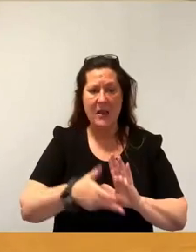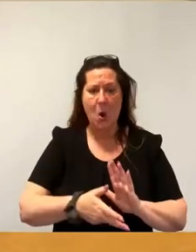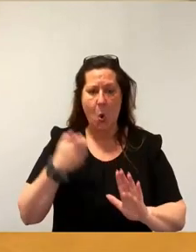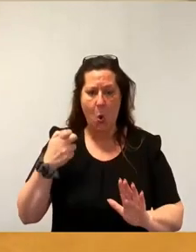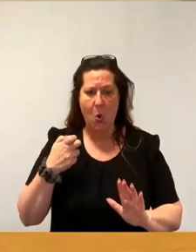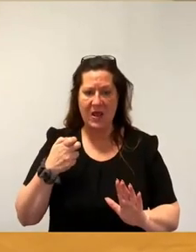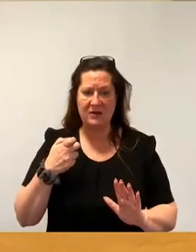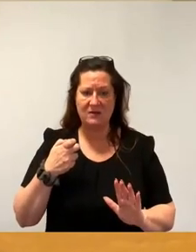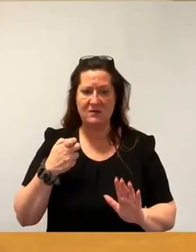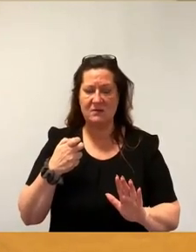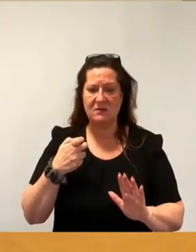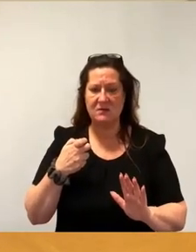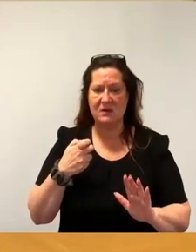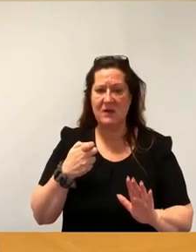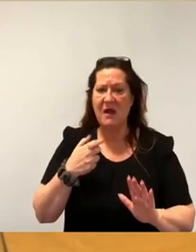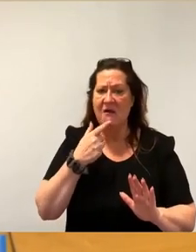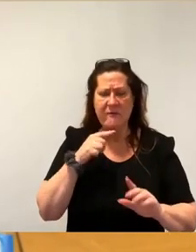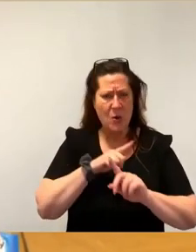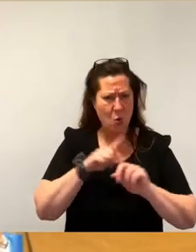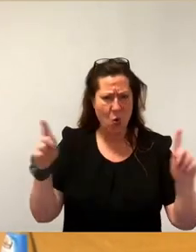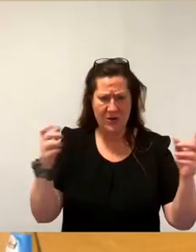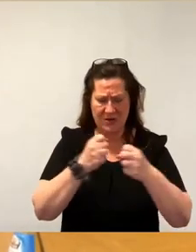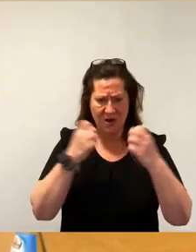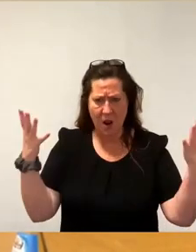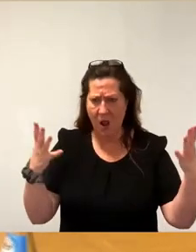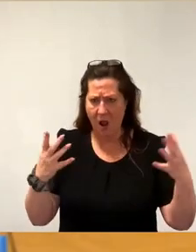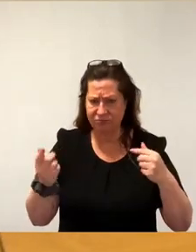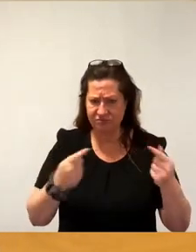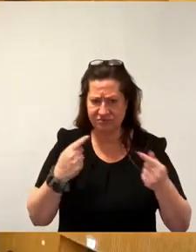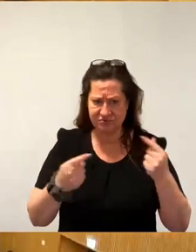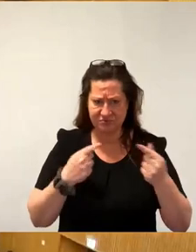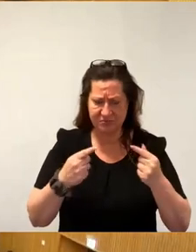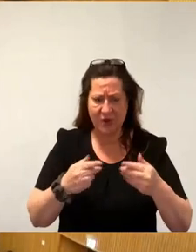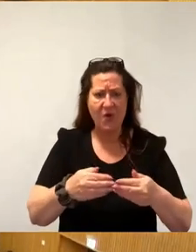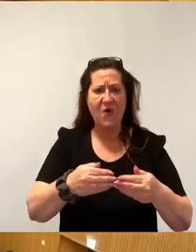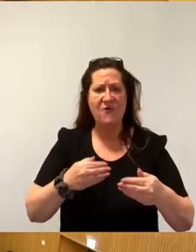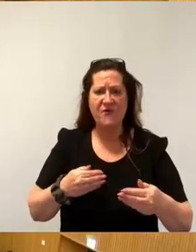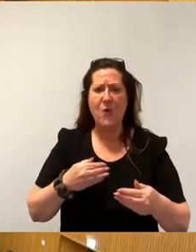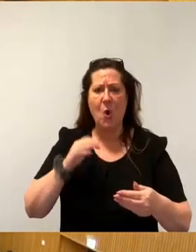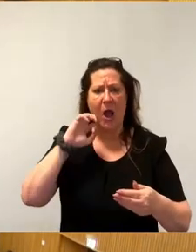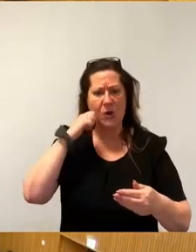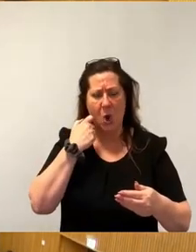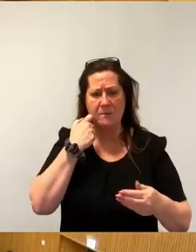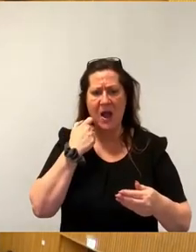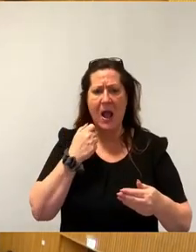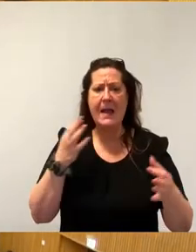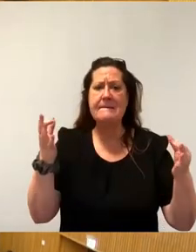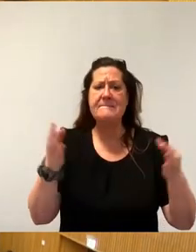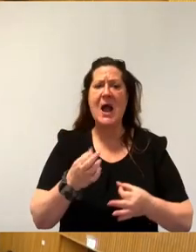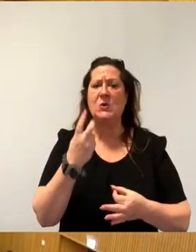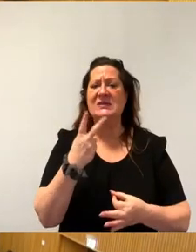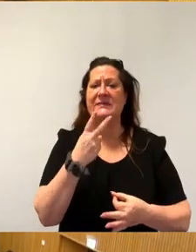Unklarheit jetzt erörtern können, würde ich zuvor nochmal eine kurze Auszeit von zwei Minuten beantragen.